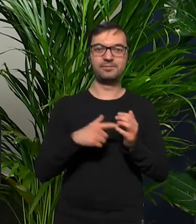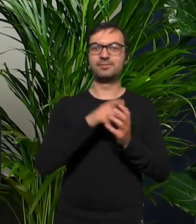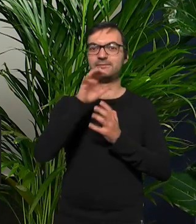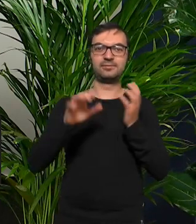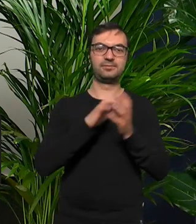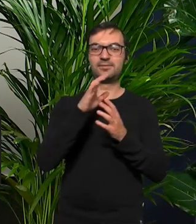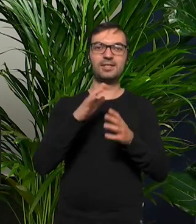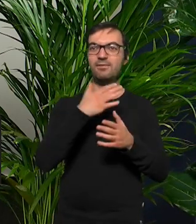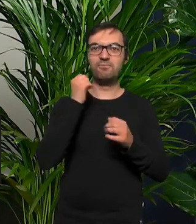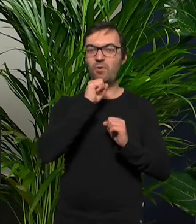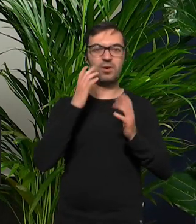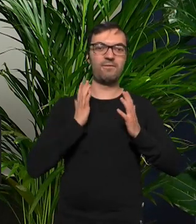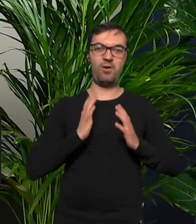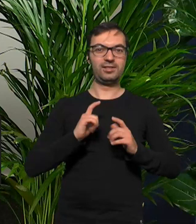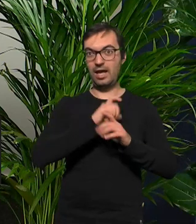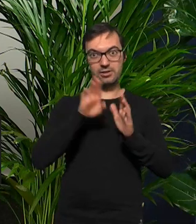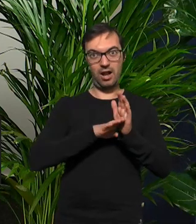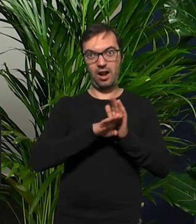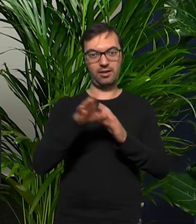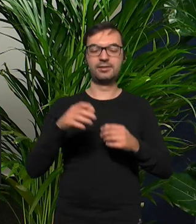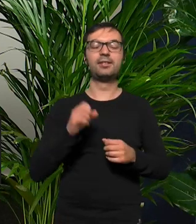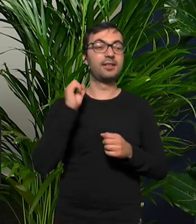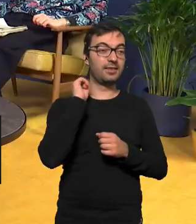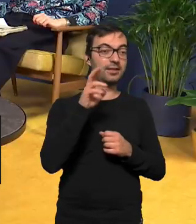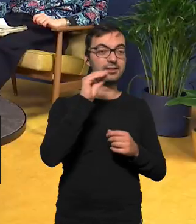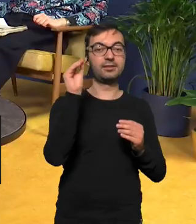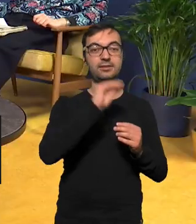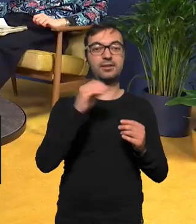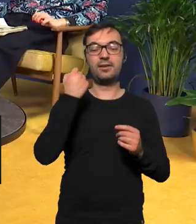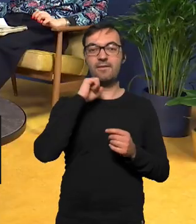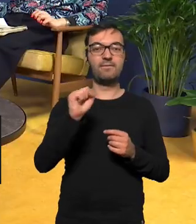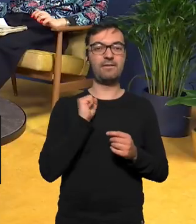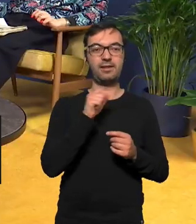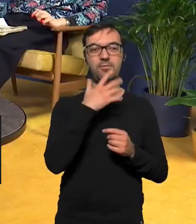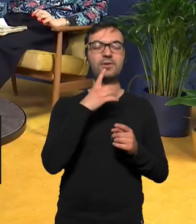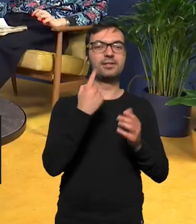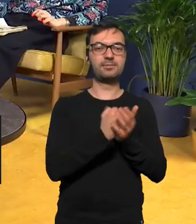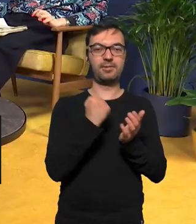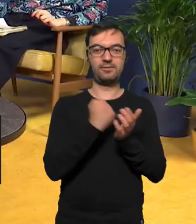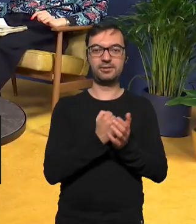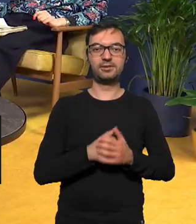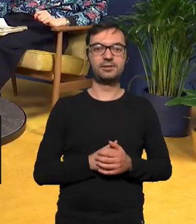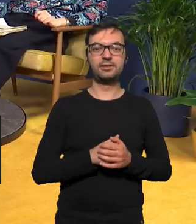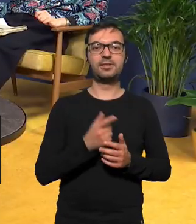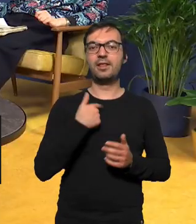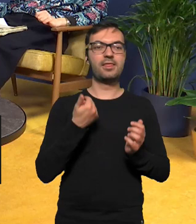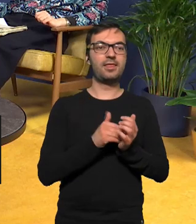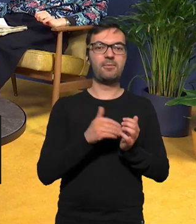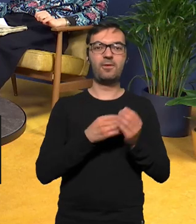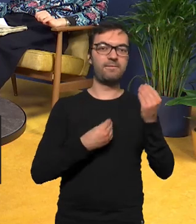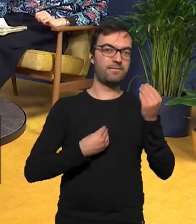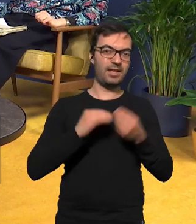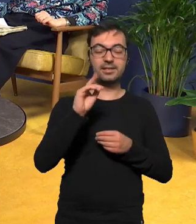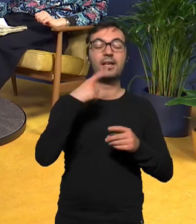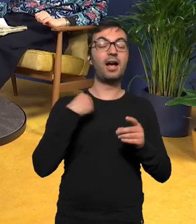świat który nie zwalnia ani na sekundę tak ale jeszcze bardzo fajną rzecz powiedziałeś o tym że nie potrzebuję więcej